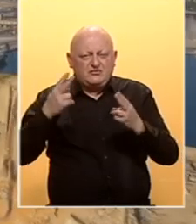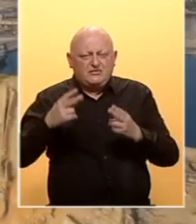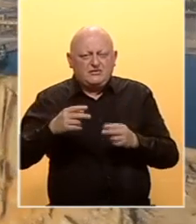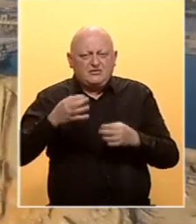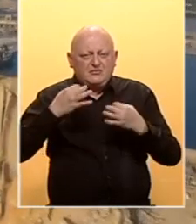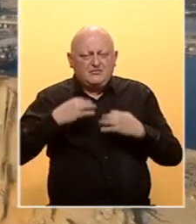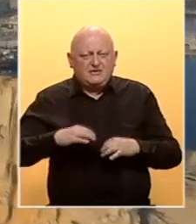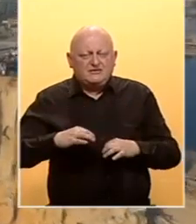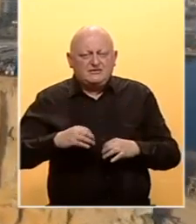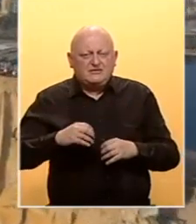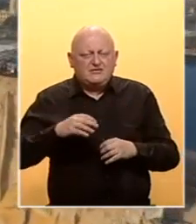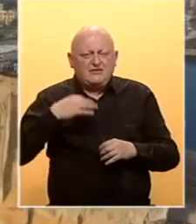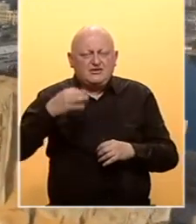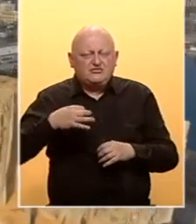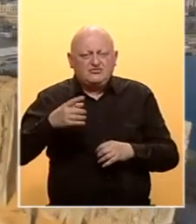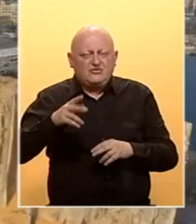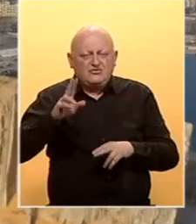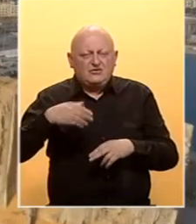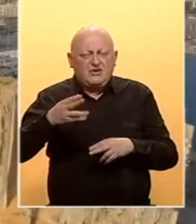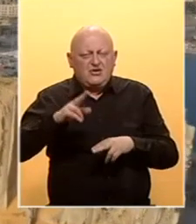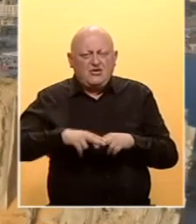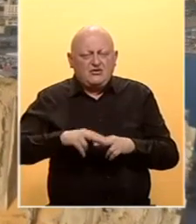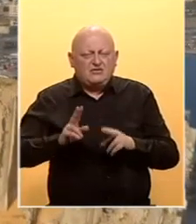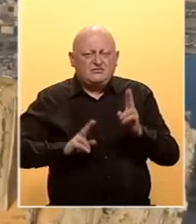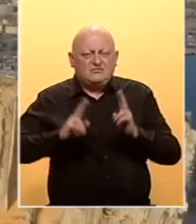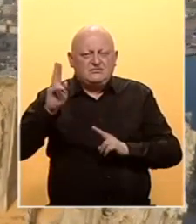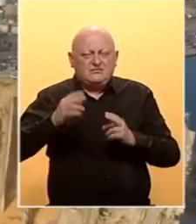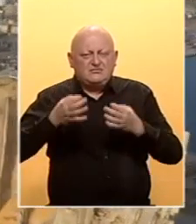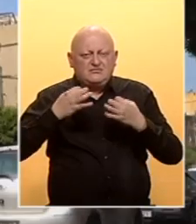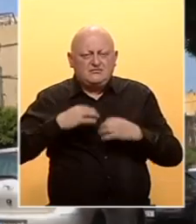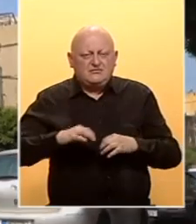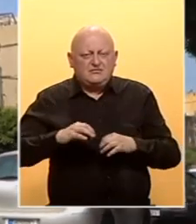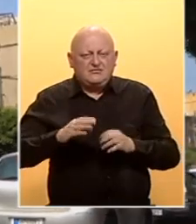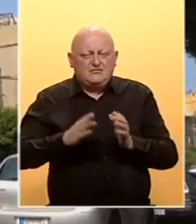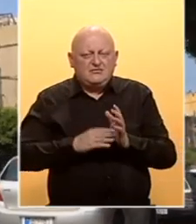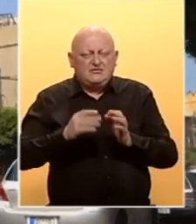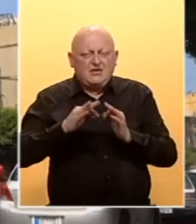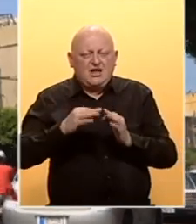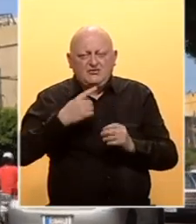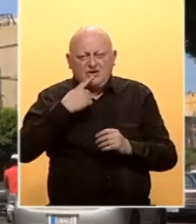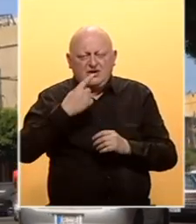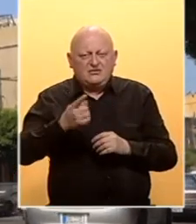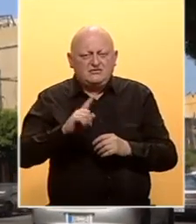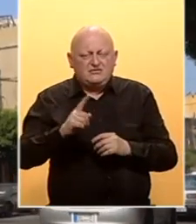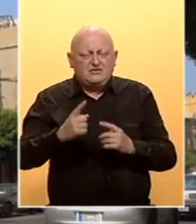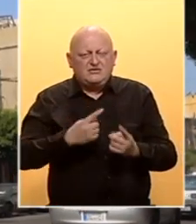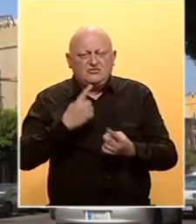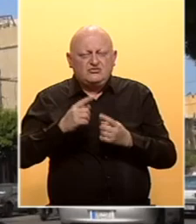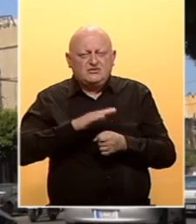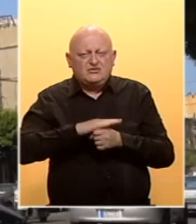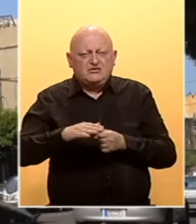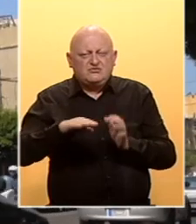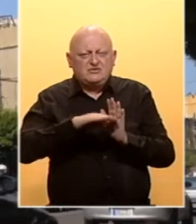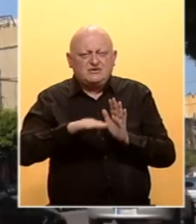predsjednik Emmanuel Macron, on je najavio ostavku nakon sastanka s predsjednikom Mišelom Aunom navodeći da nije u stanju da ispuni